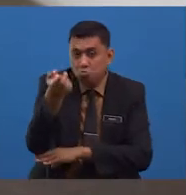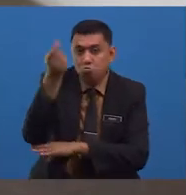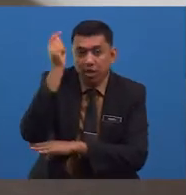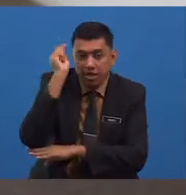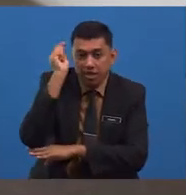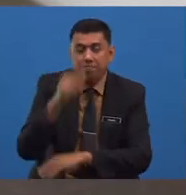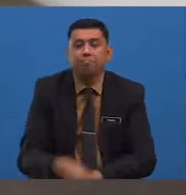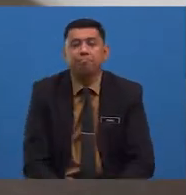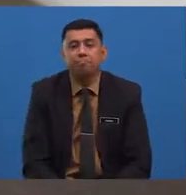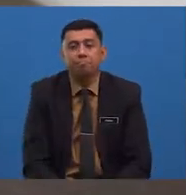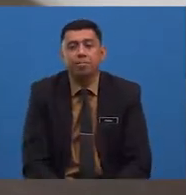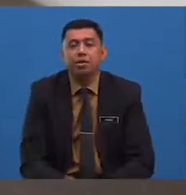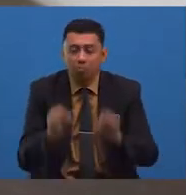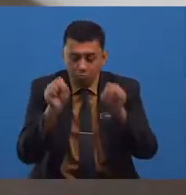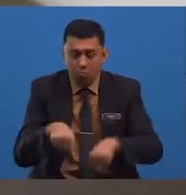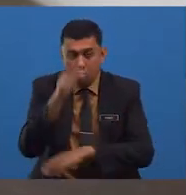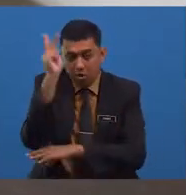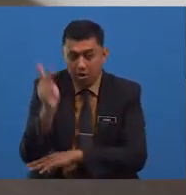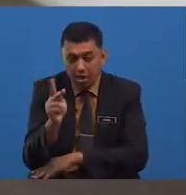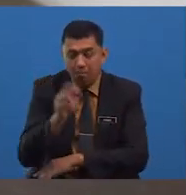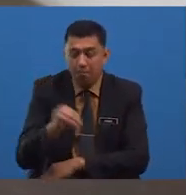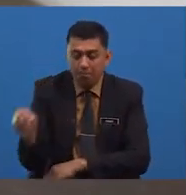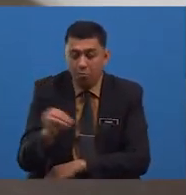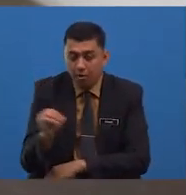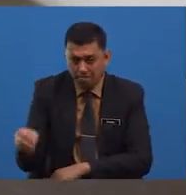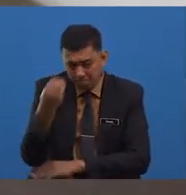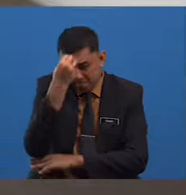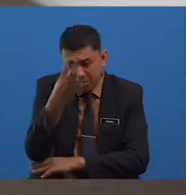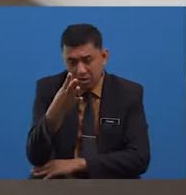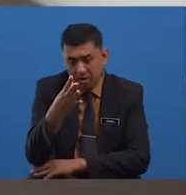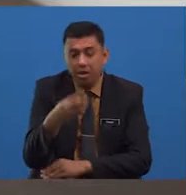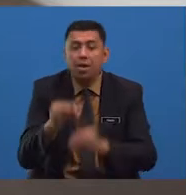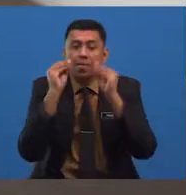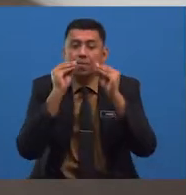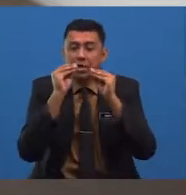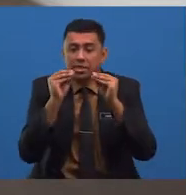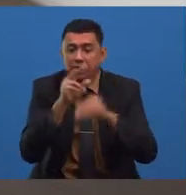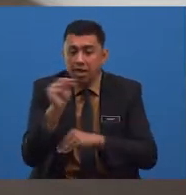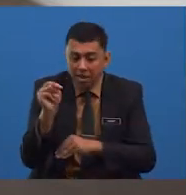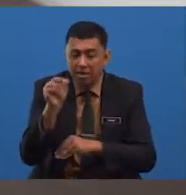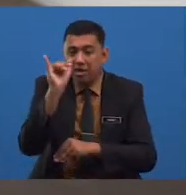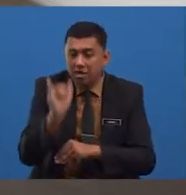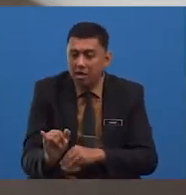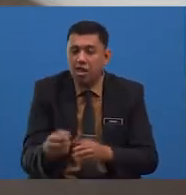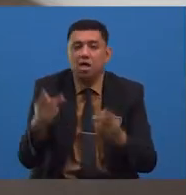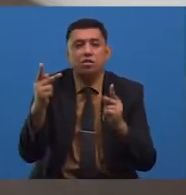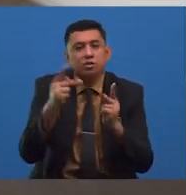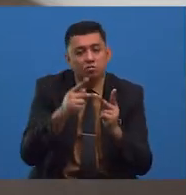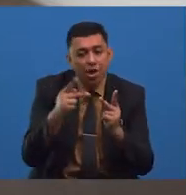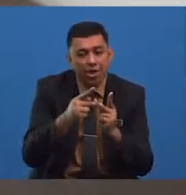sebentar tadi, bolehkah murid-murid nyatakan pengajaran yang sesuai?